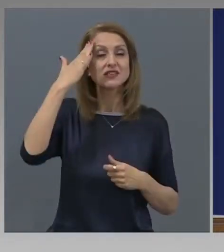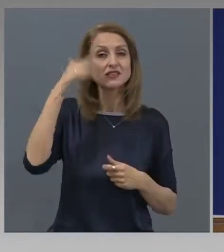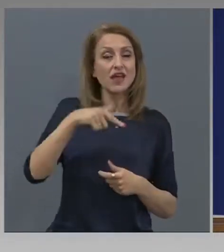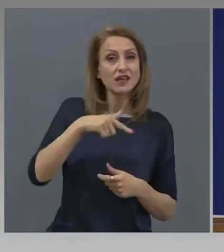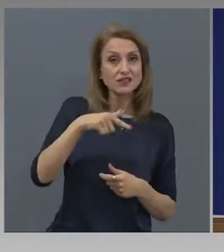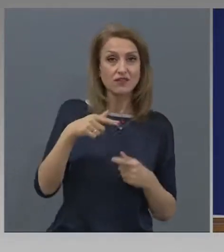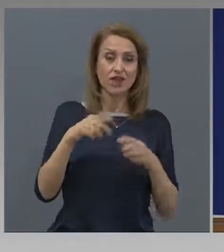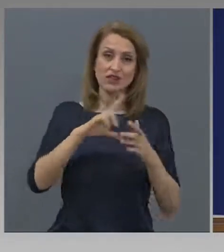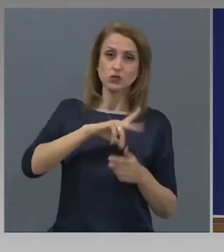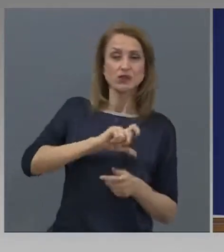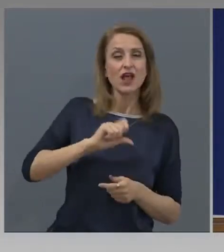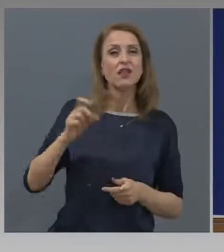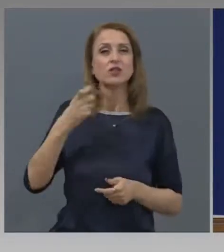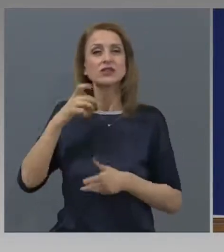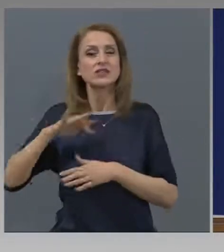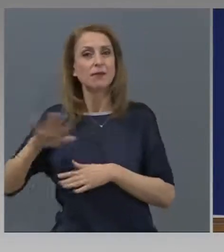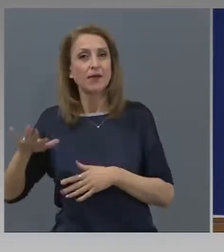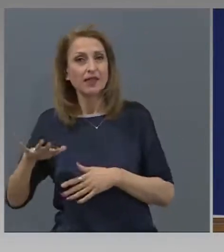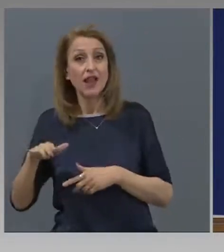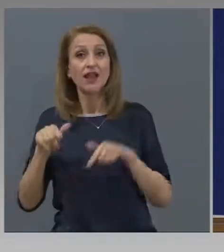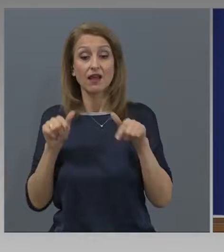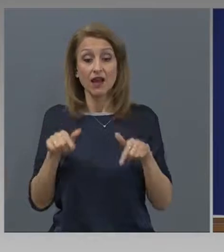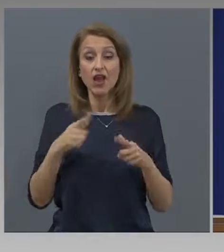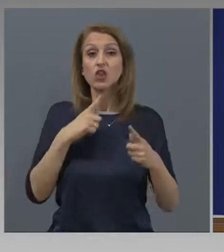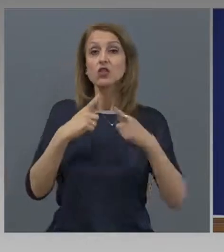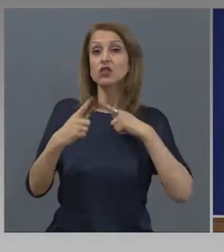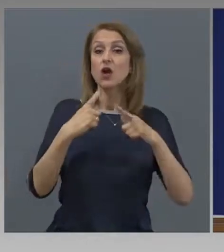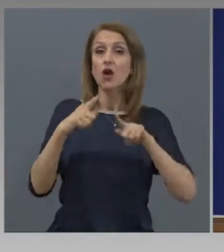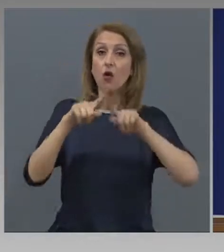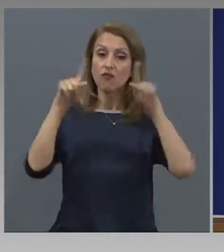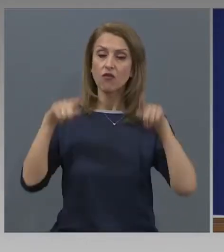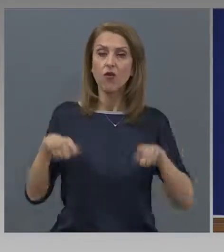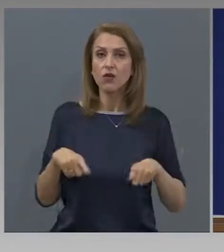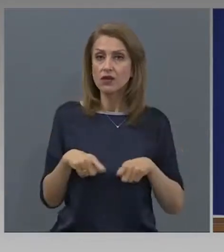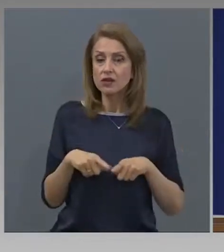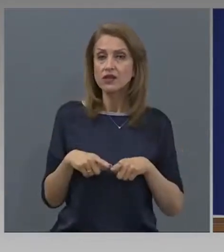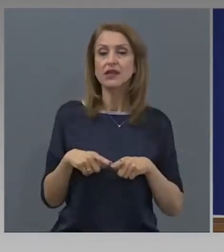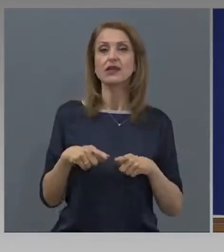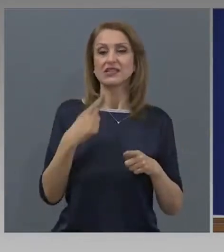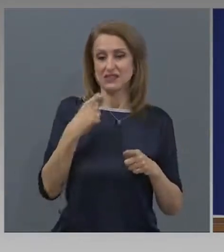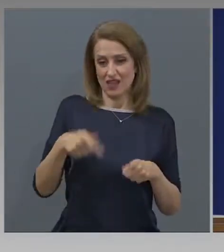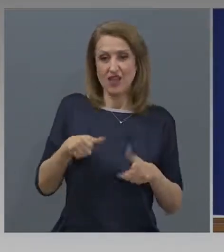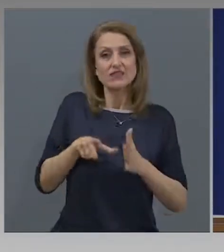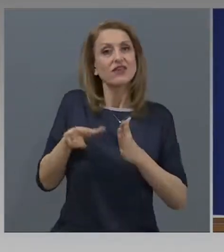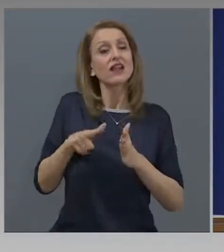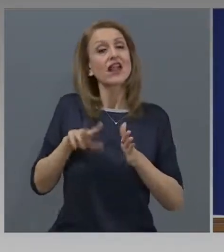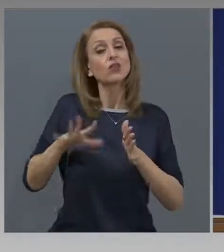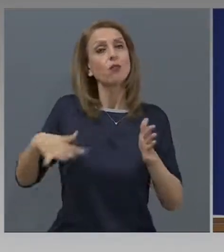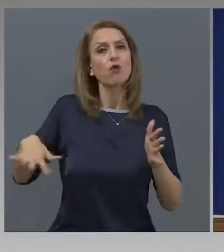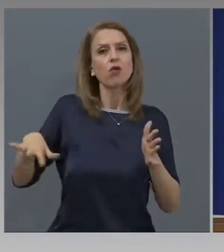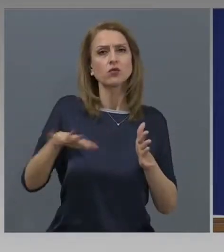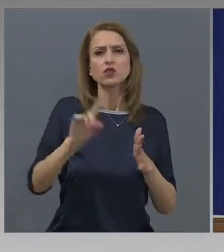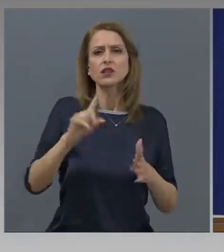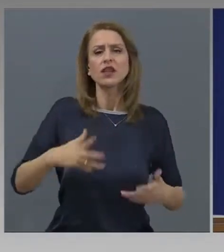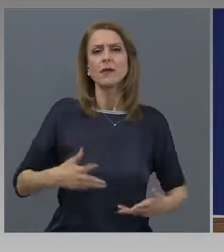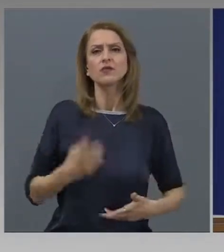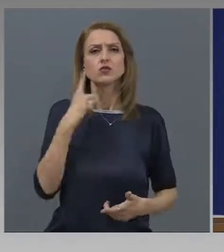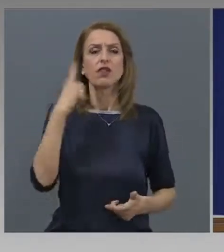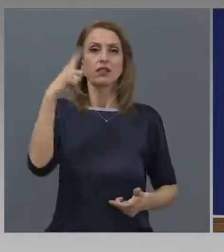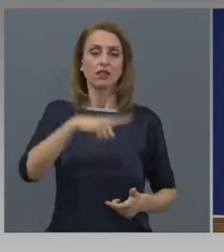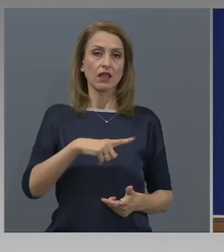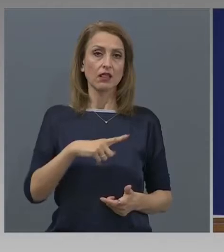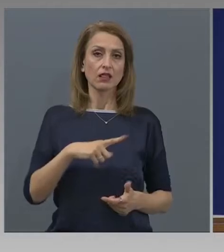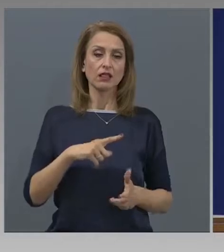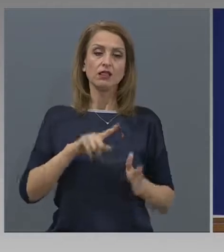облегчение. Договорите за периода на изненредното положение не е нужно да са еднодневни, могат да бъдат сключвани за целия период, за който е наето